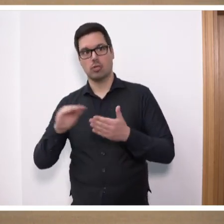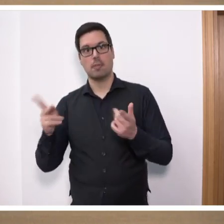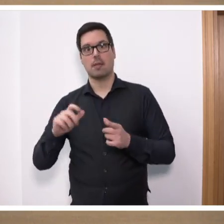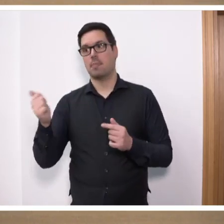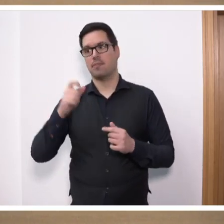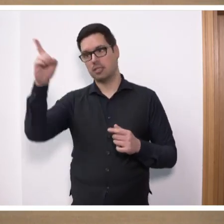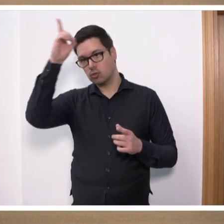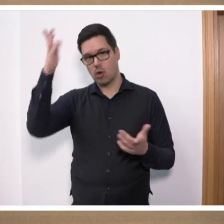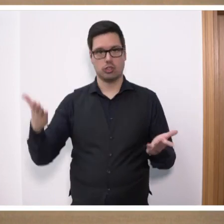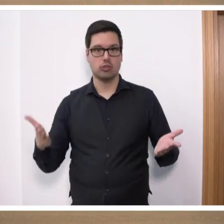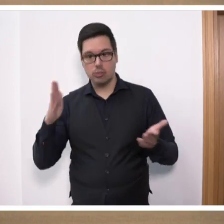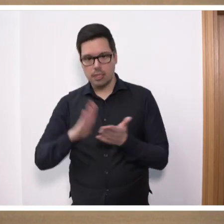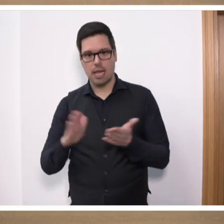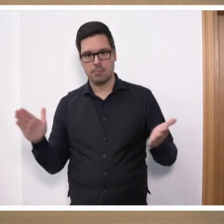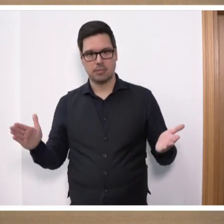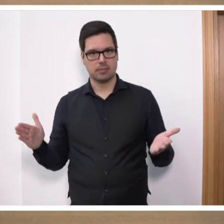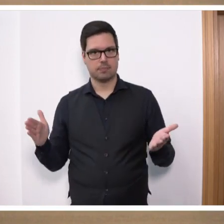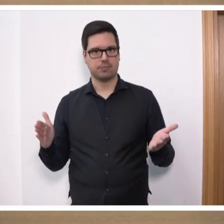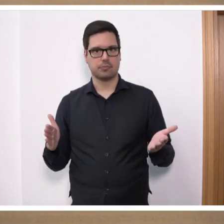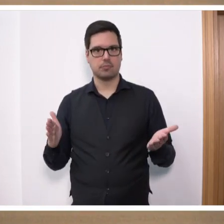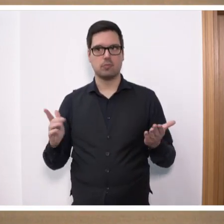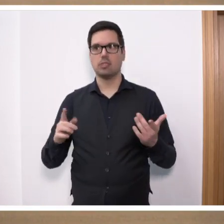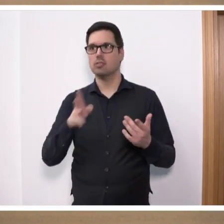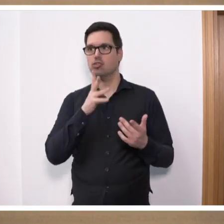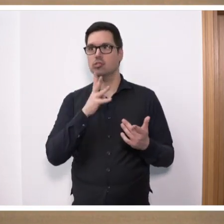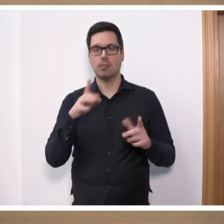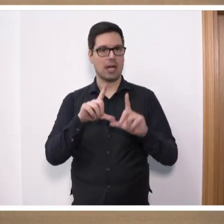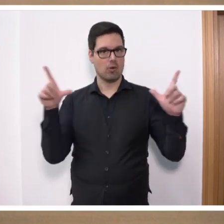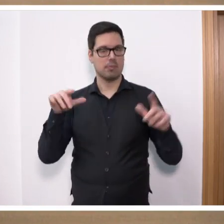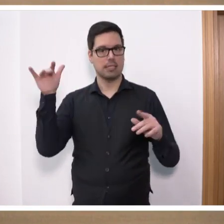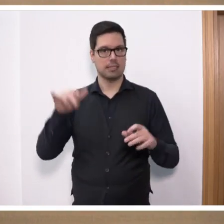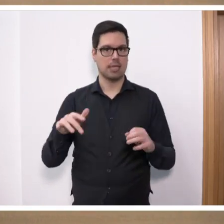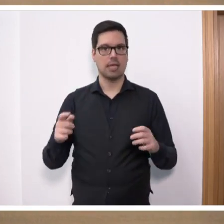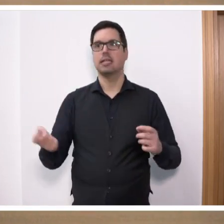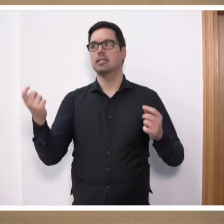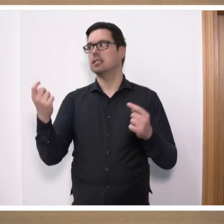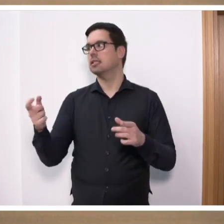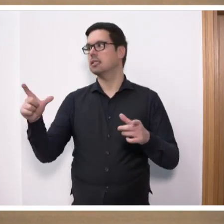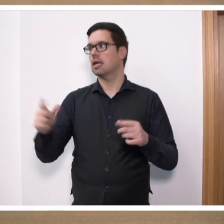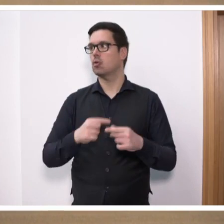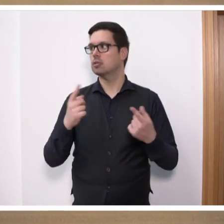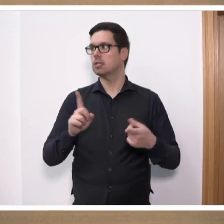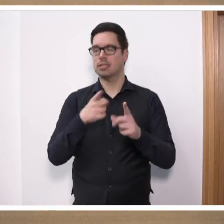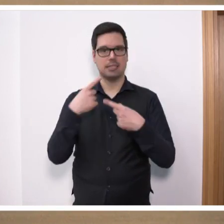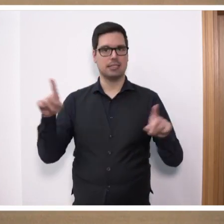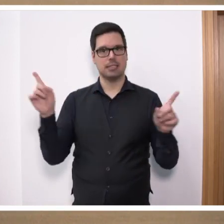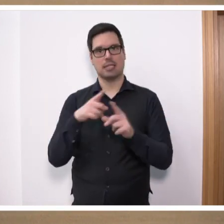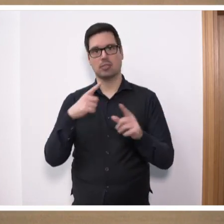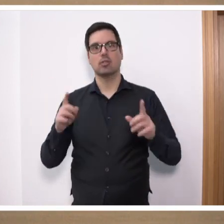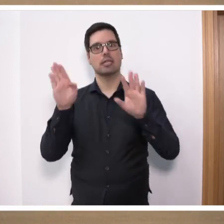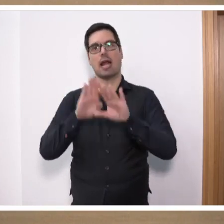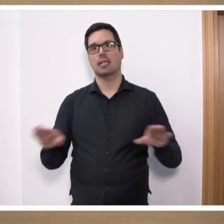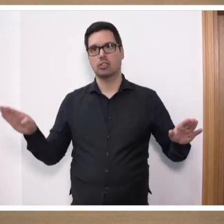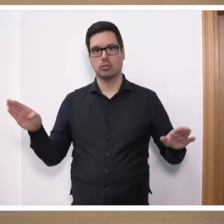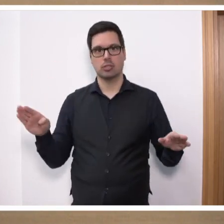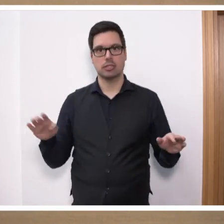perfekt Deutsch. Das geht also schon, wenn die Sprachvorbilder da sind. Die sind nach Hause gekommen, haben Lieder gesungen, haben Theaterstücke vorgeführt.